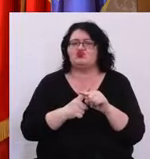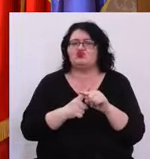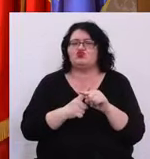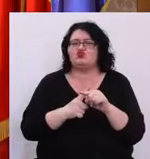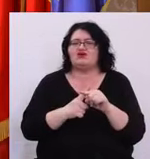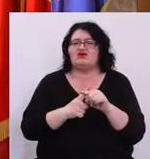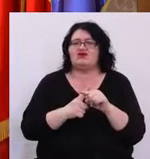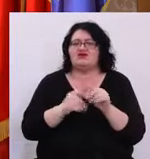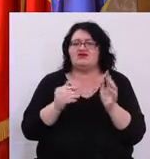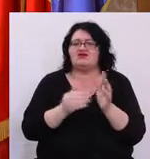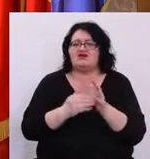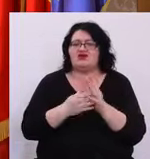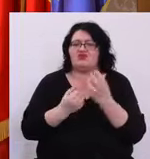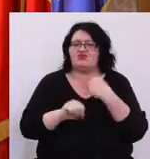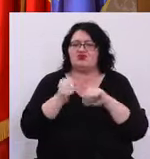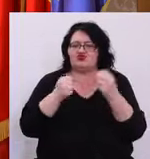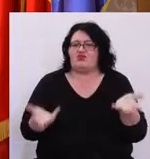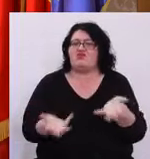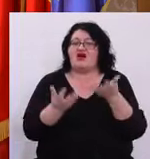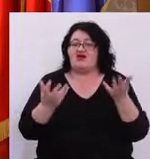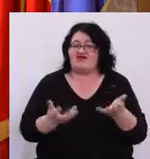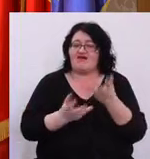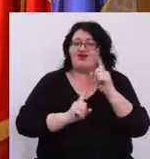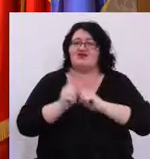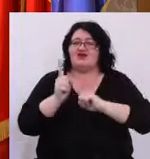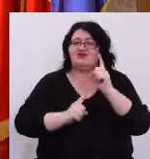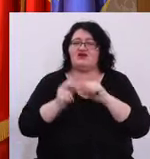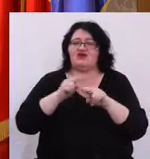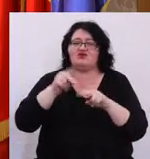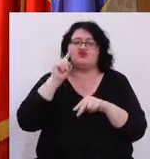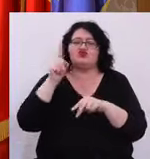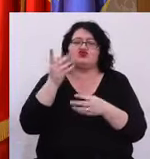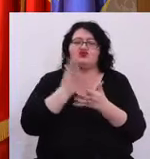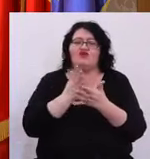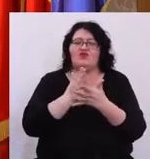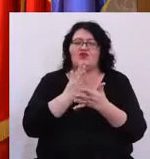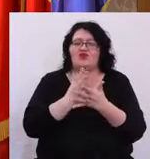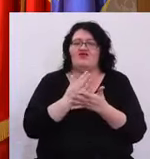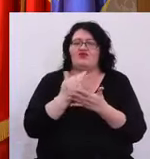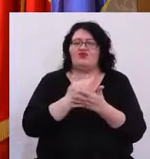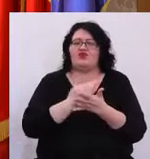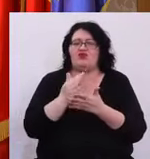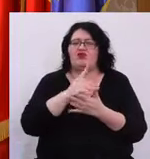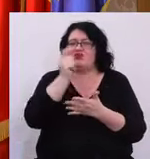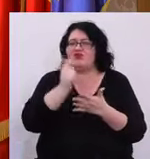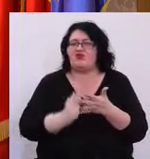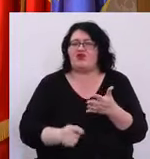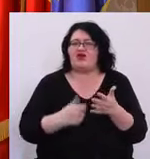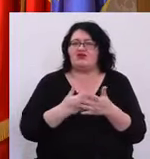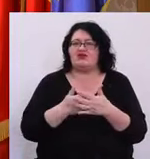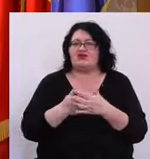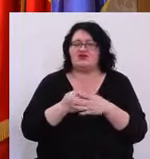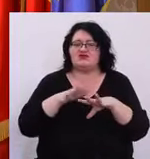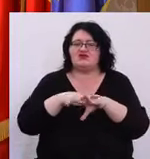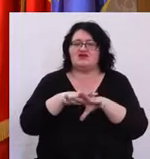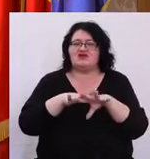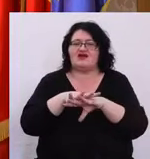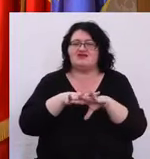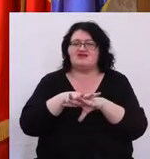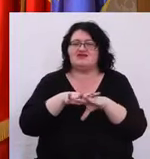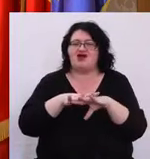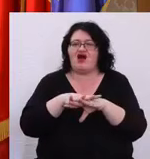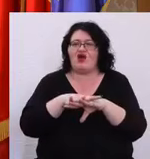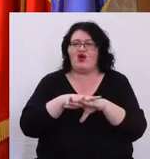Și trebuie să ne mișcăm repede Chiar dacă după cum știți și acolo au fost probleme cu proiectul Cu rețeaua